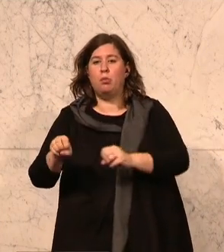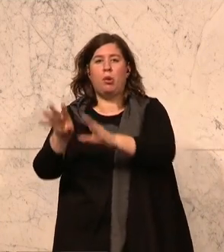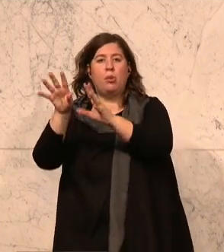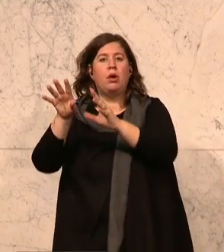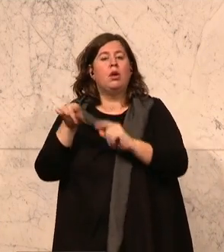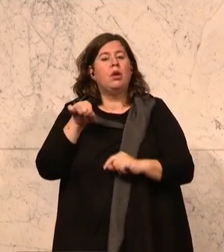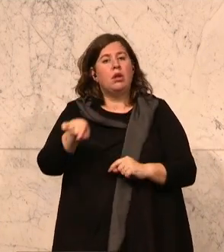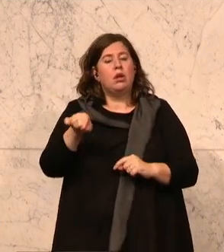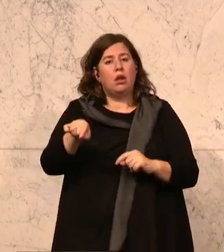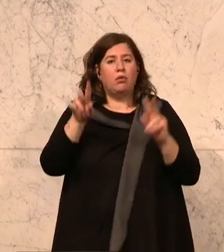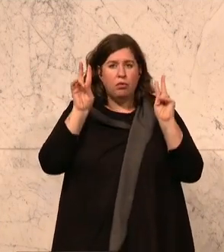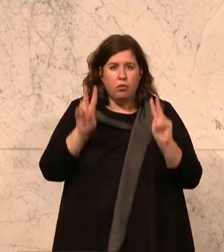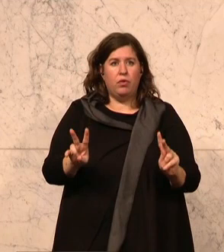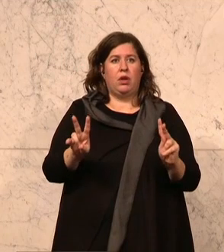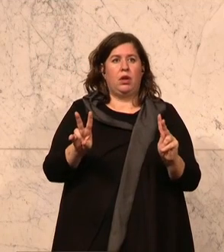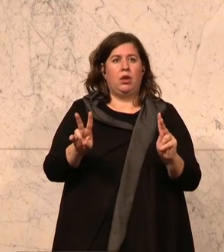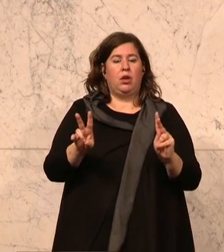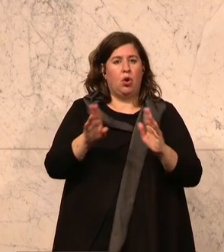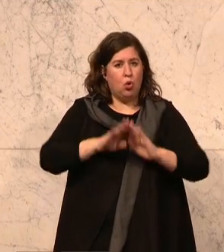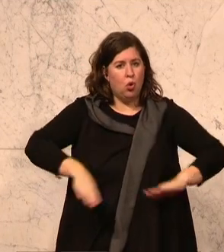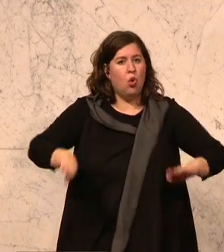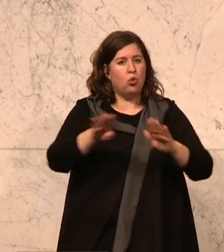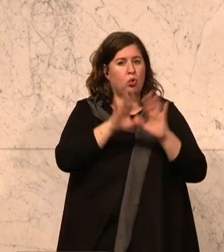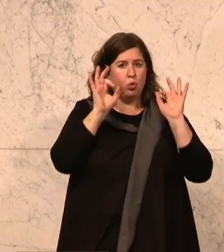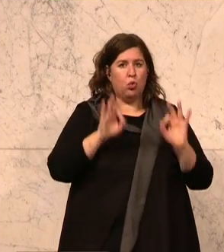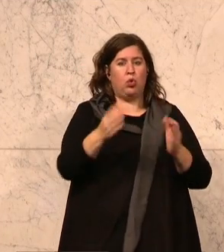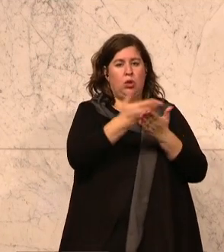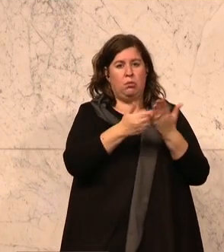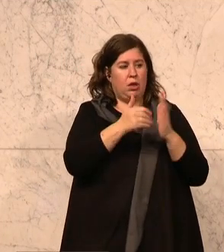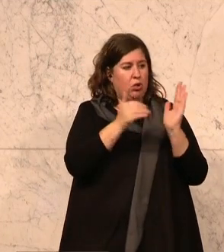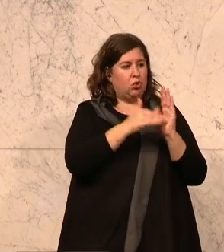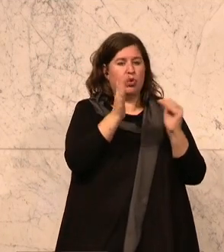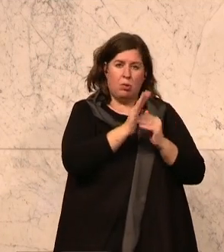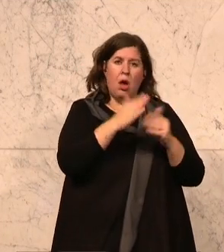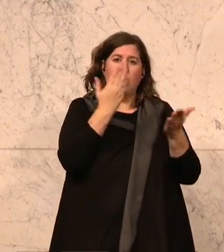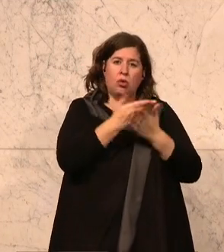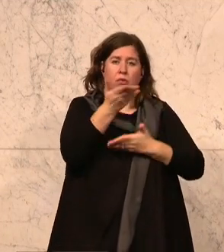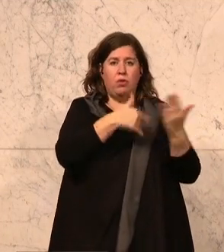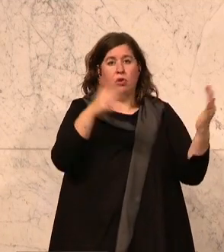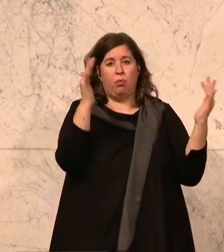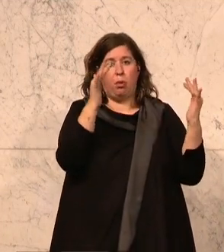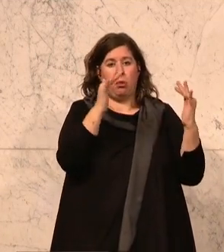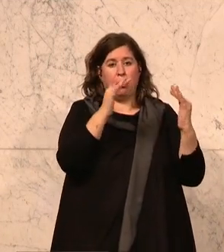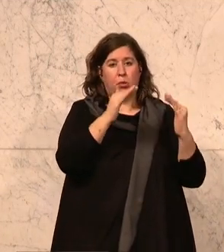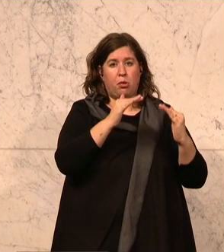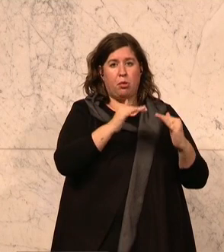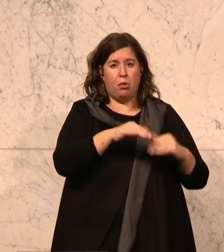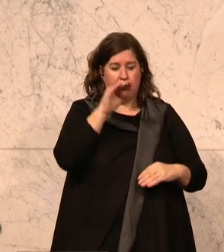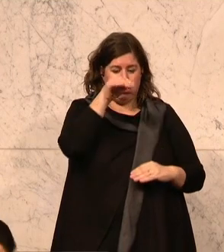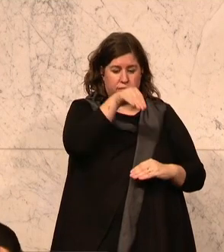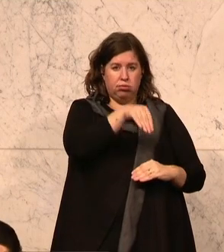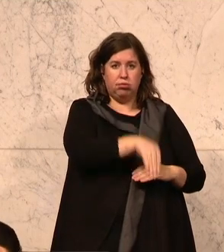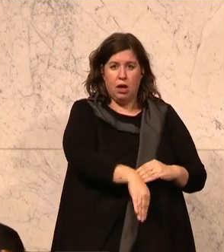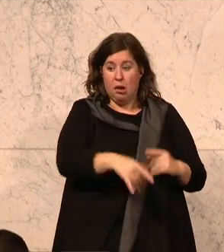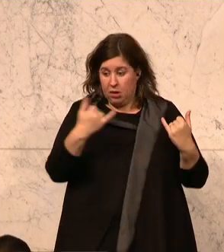neben einem wirklich grundsätzlich guten Bildungssystem, das zwar heruntergewirtschaftet ist, das darf man ja auch so festhalten, aber wir bauen hier eine